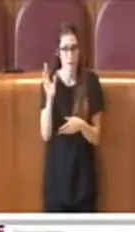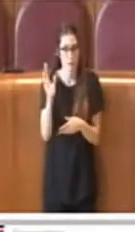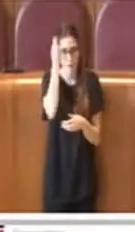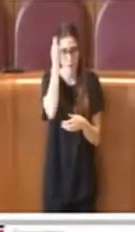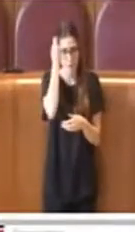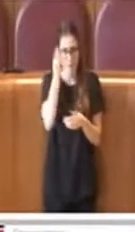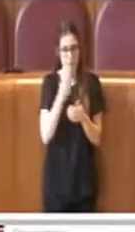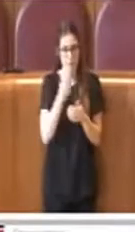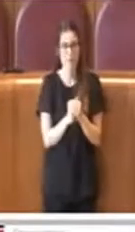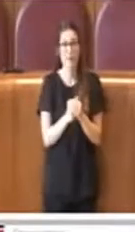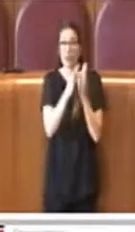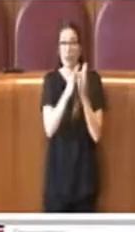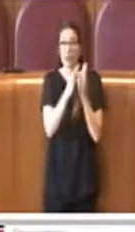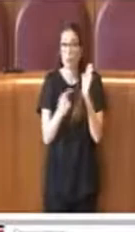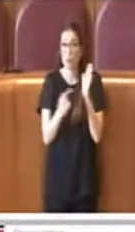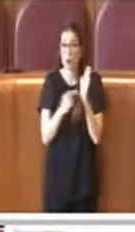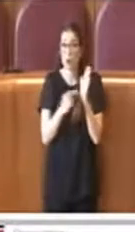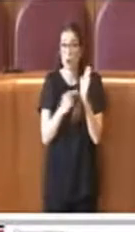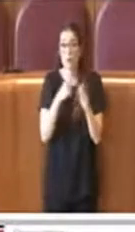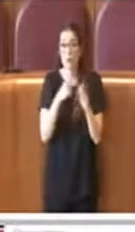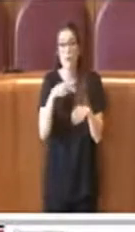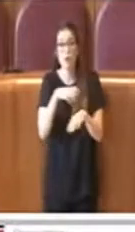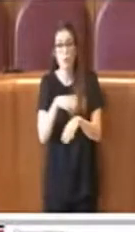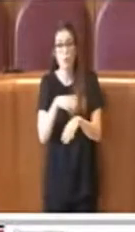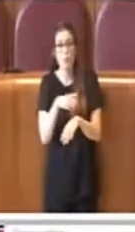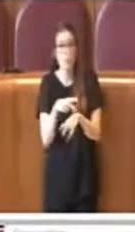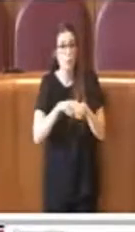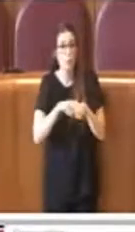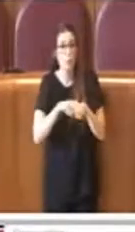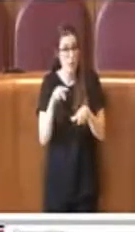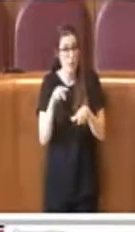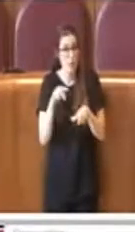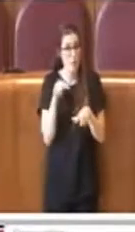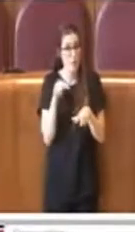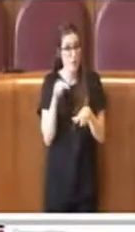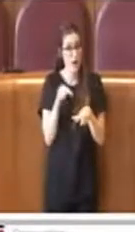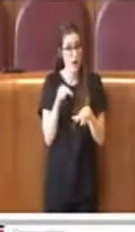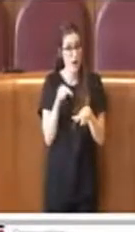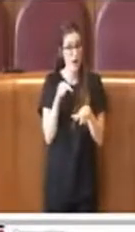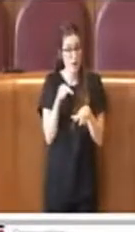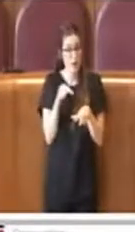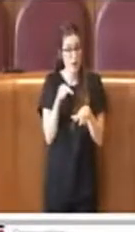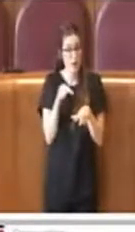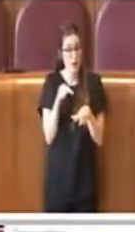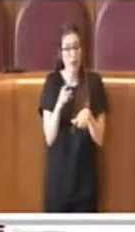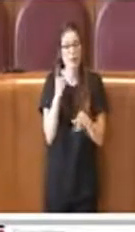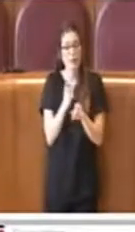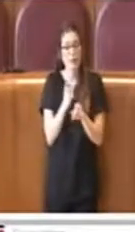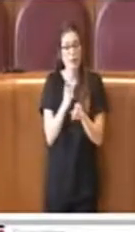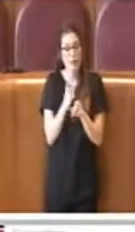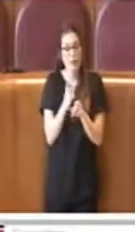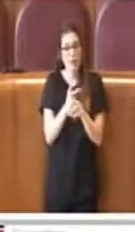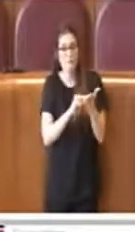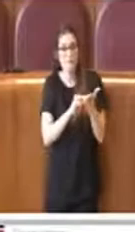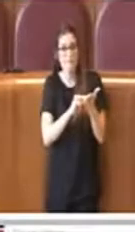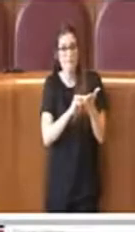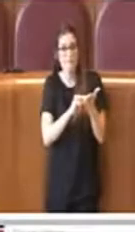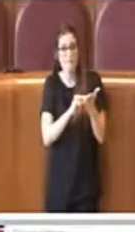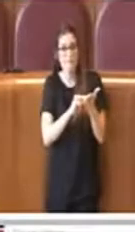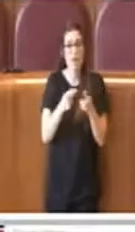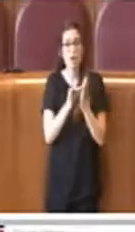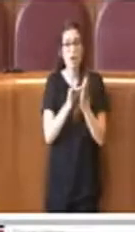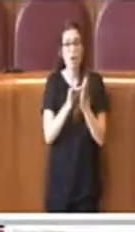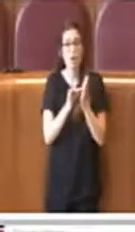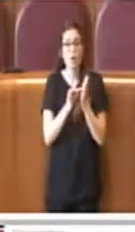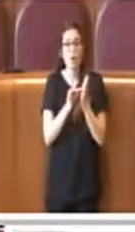regolamento previsto per le consulte municipali di fatto secondo il nostro impianto deve ricalcare il regolamento cittadino